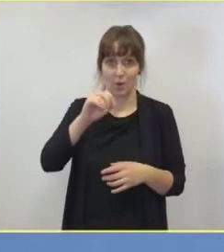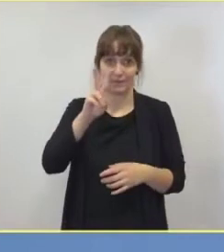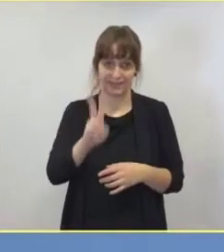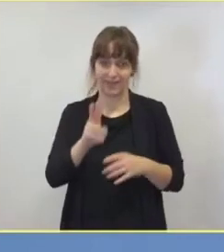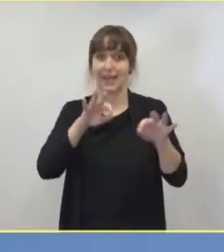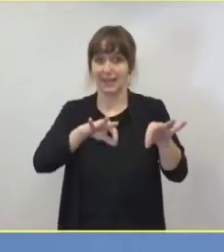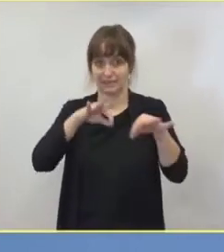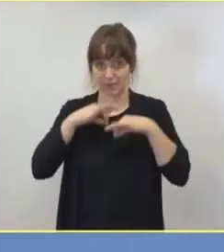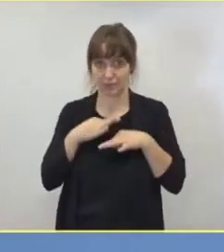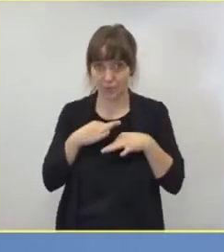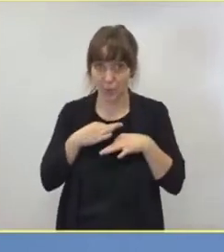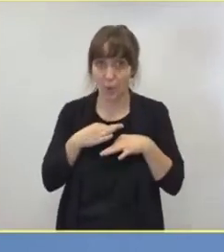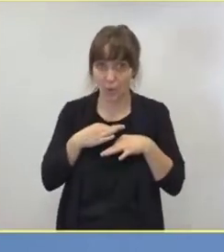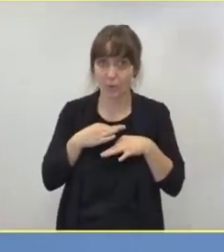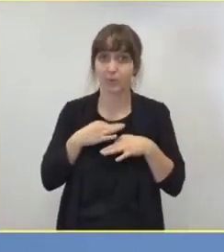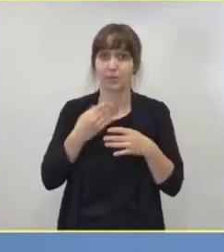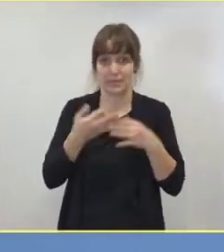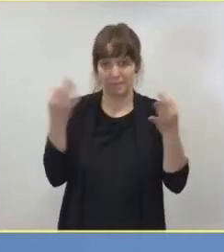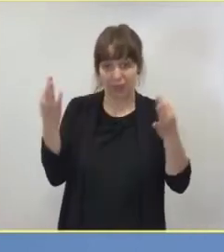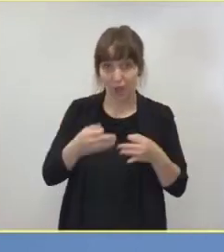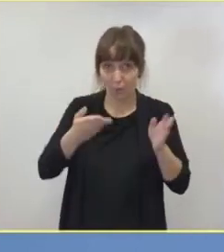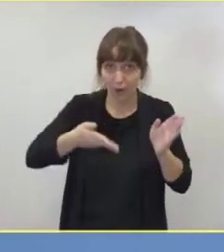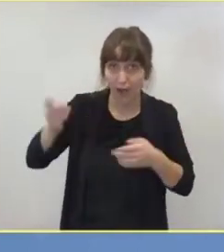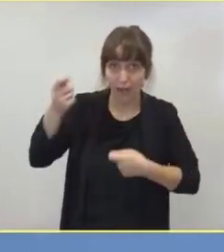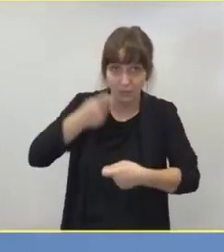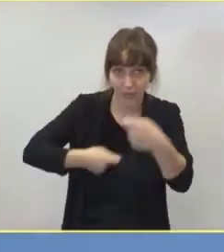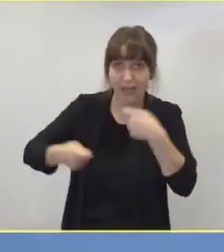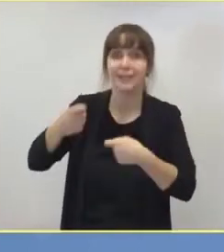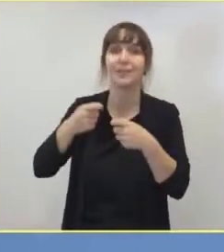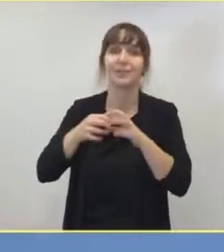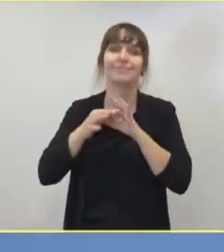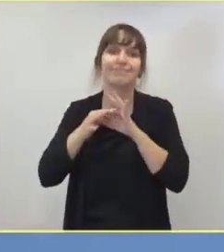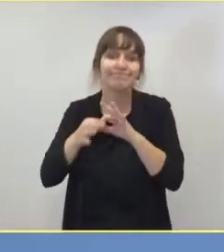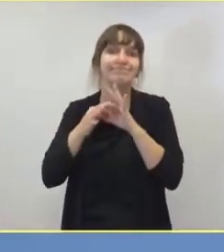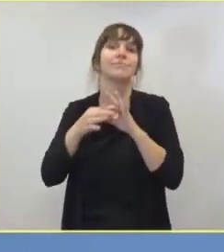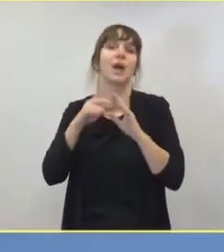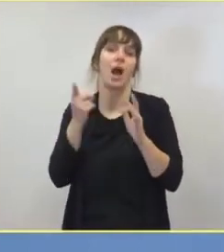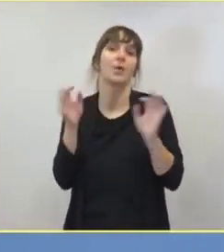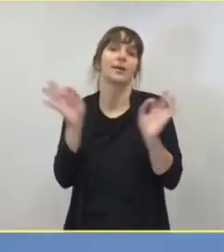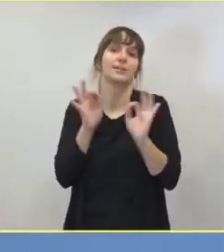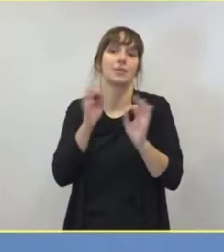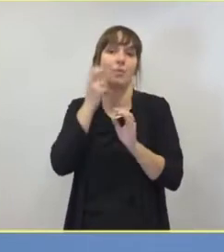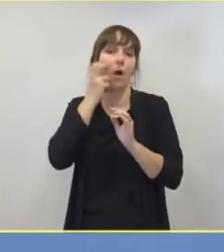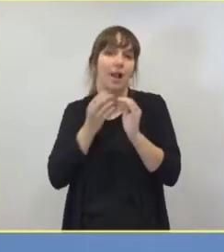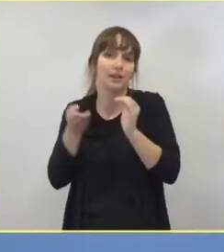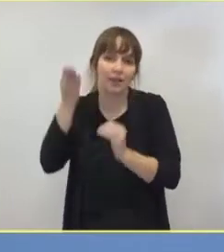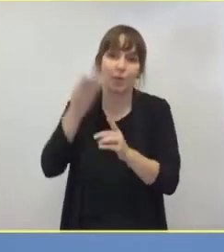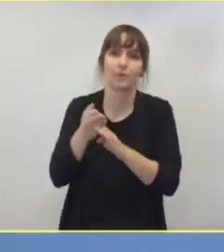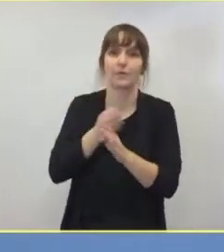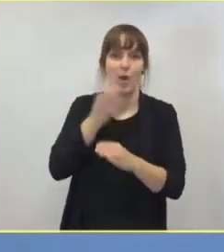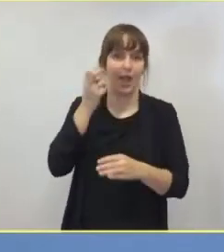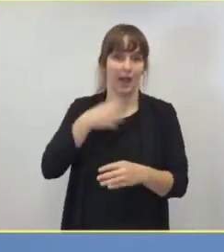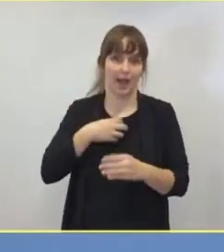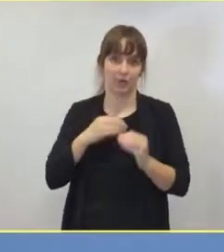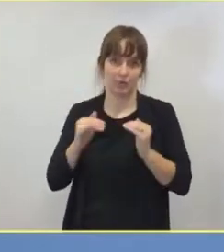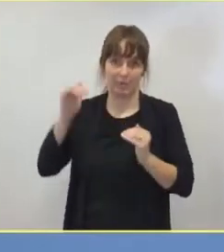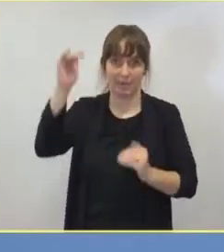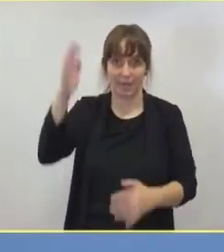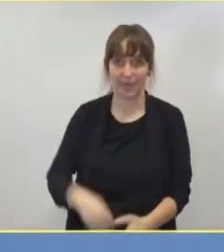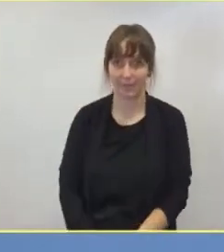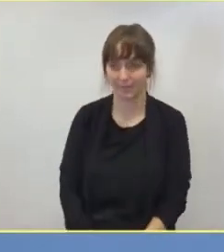eine intensivstationäre Krankenhausbehandlung bedürfen, steigt mit dem Lebensalter und mit der Zahl der Vorerkrankungen. In unserer